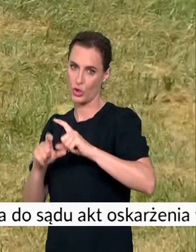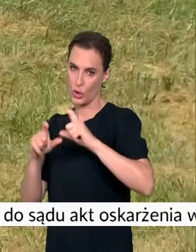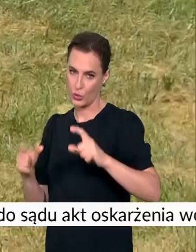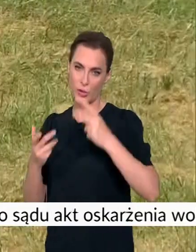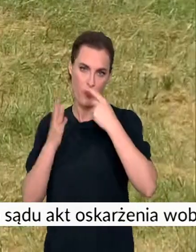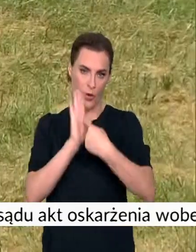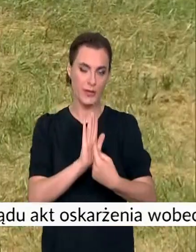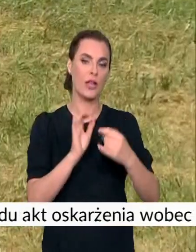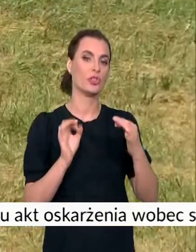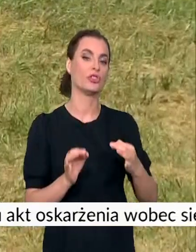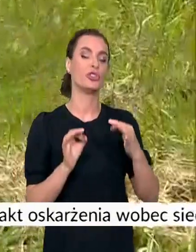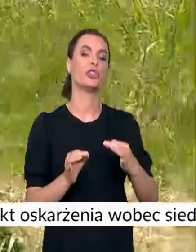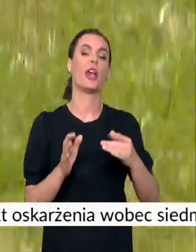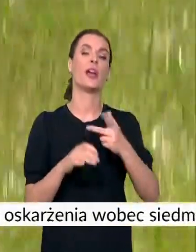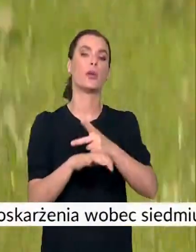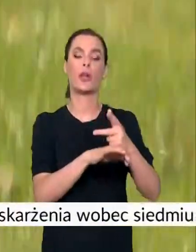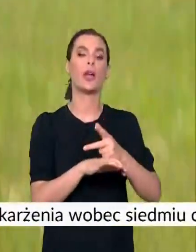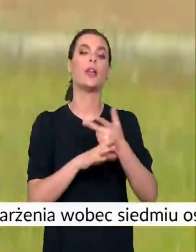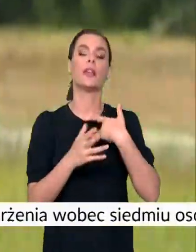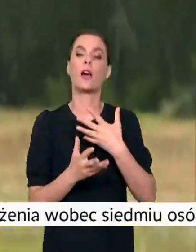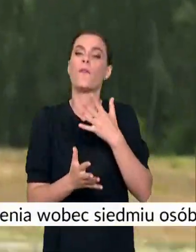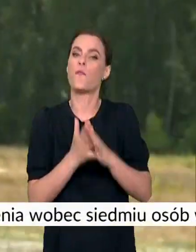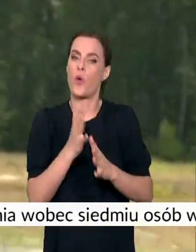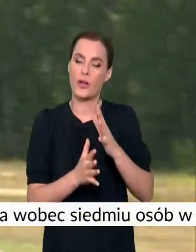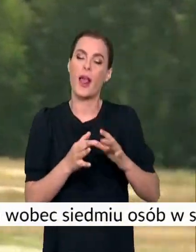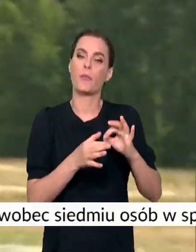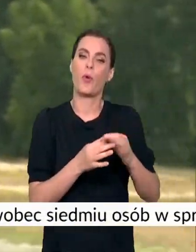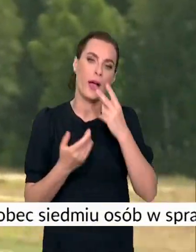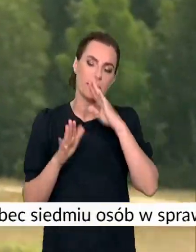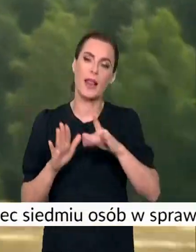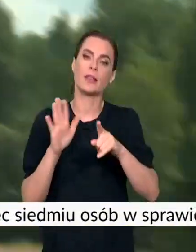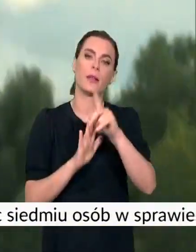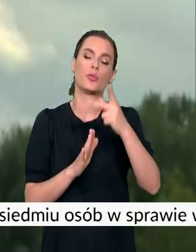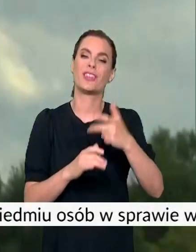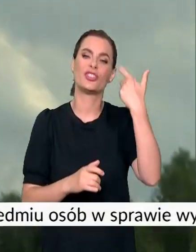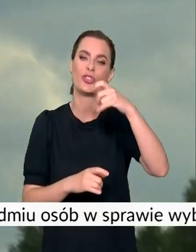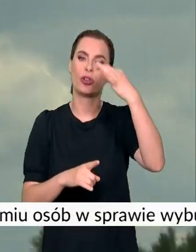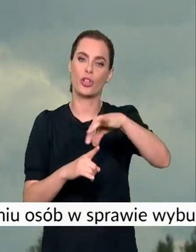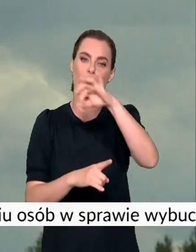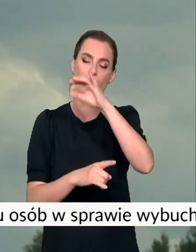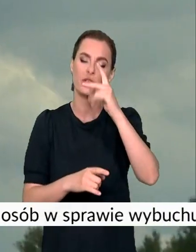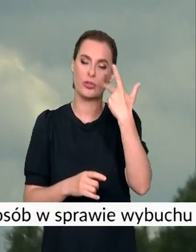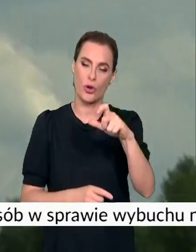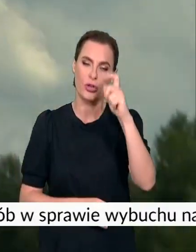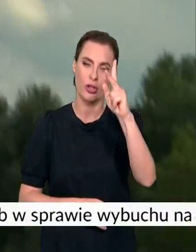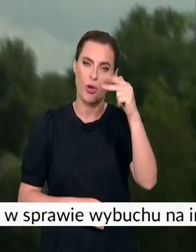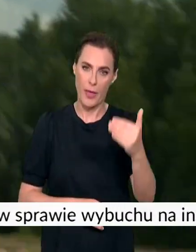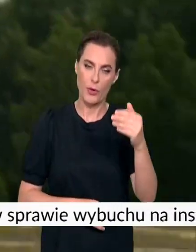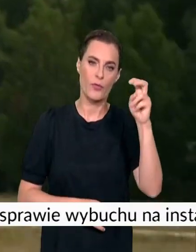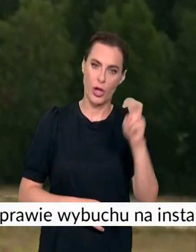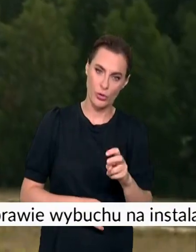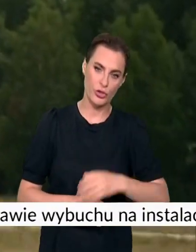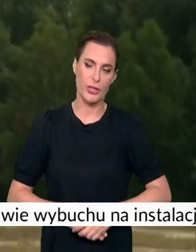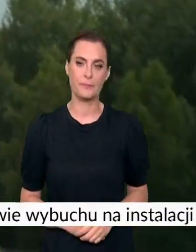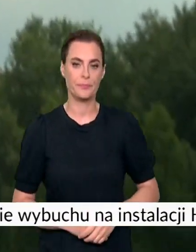zaprezentowano drony, które przenoszą głowice bojowe. Mogą one latać z prędkością 100 km na godzinę. Firma rozwija systemy